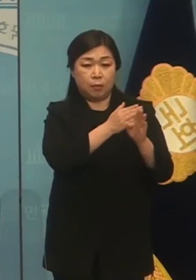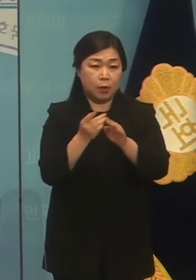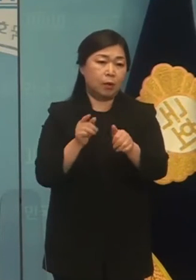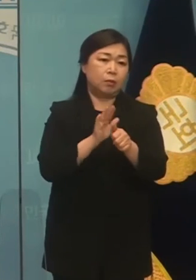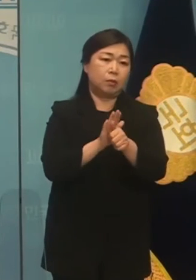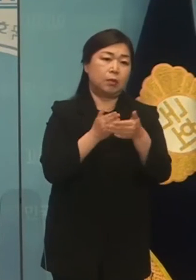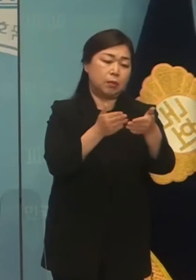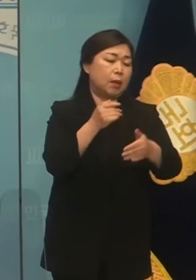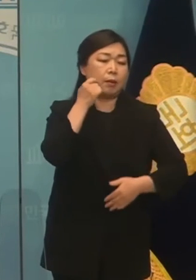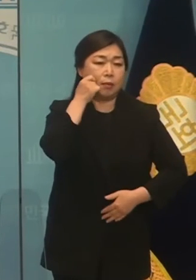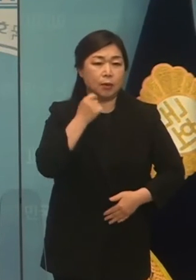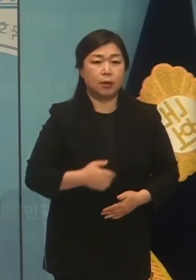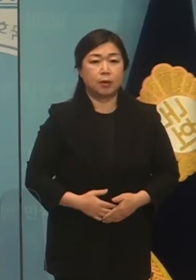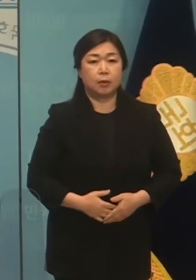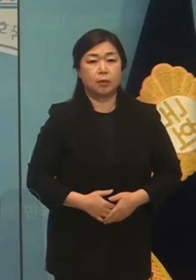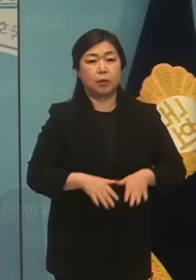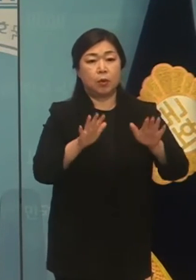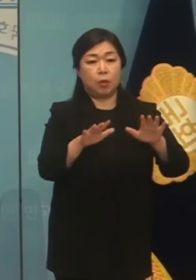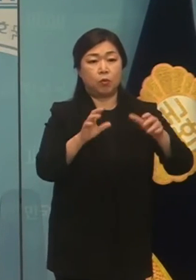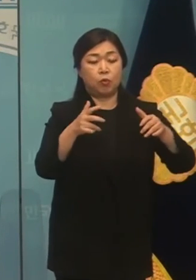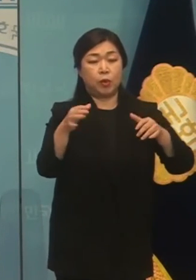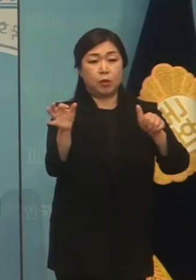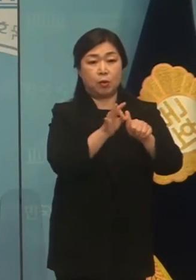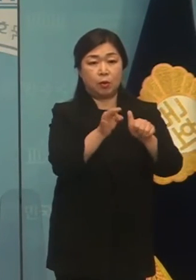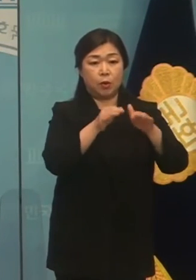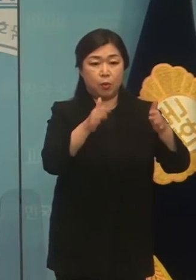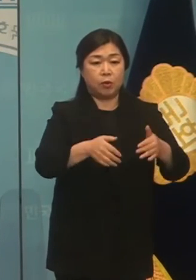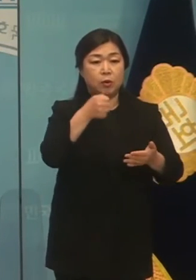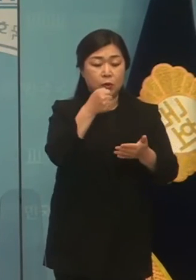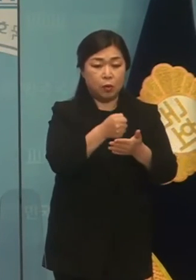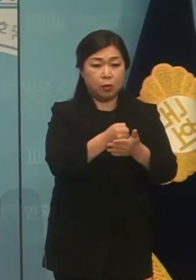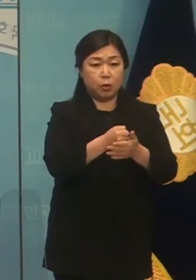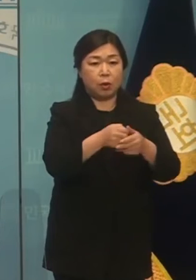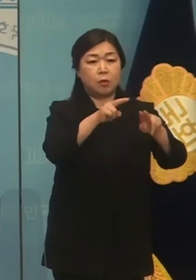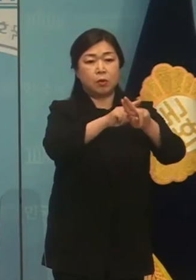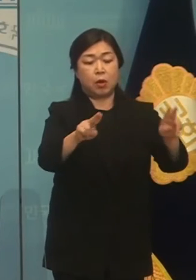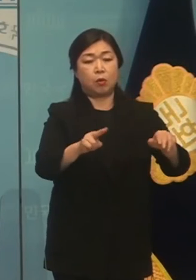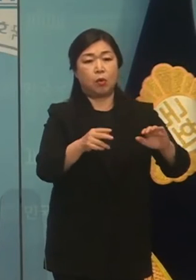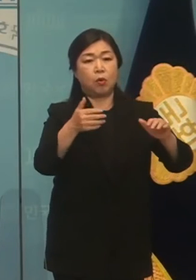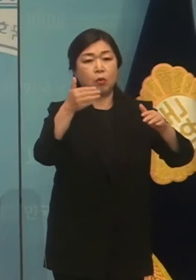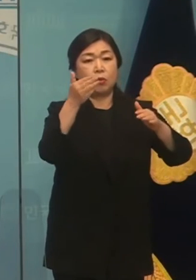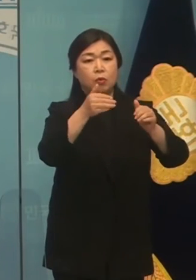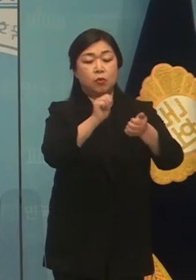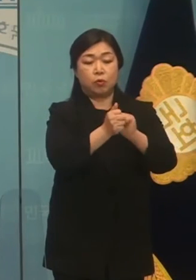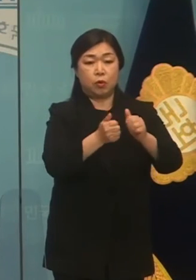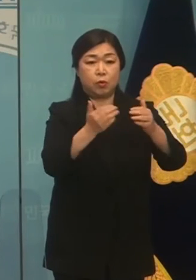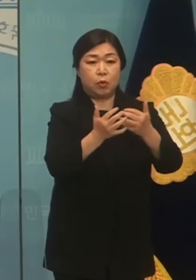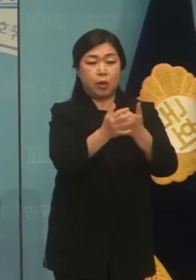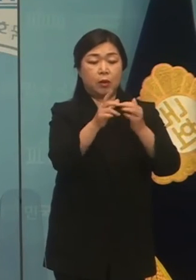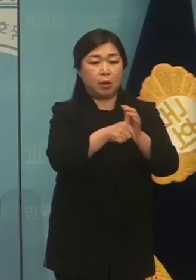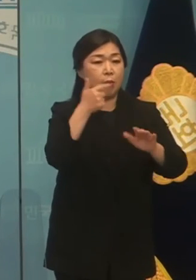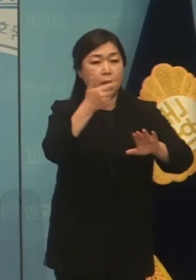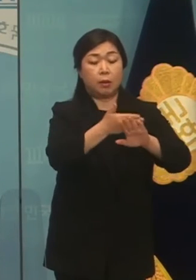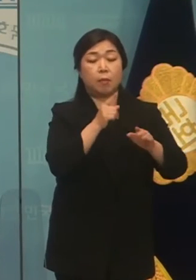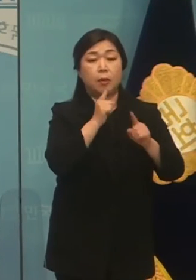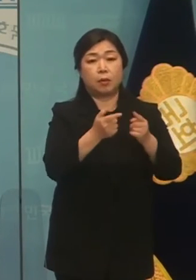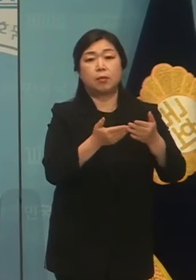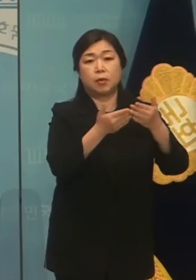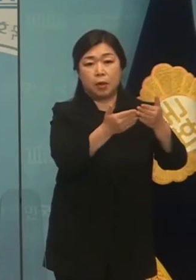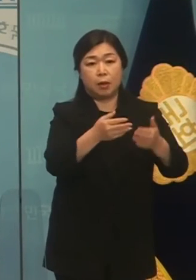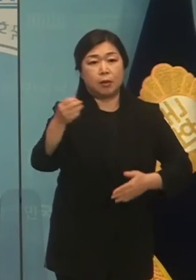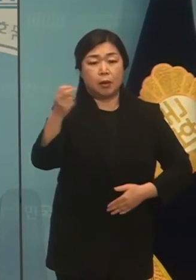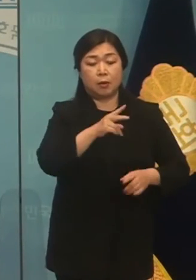국민연금은 이번 결정을 철회하고 주주총회에서 반대 해결할 것을 즉각 재물이 해야 합니다. 다시 한번